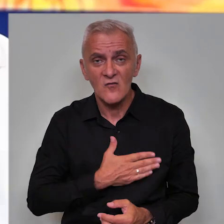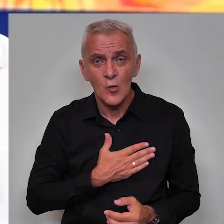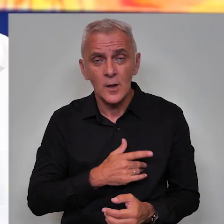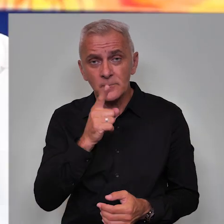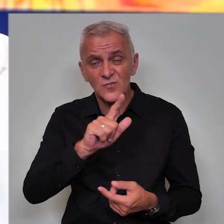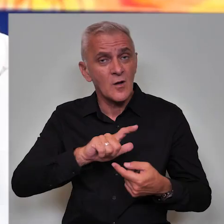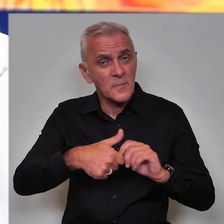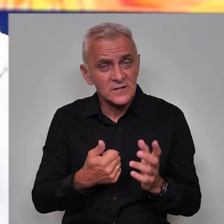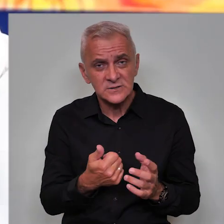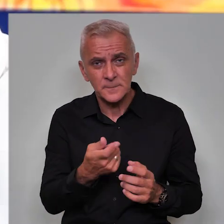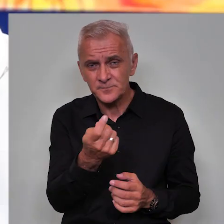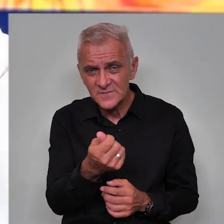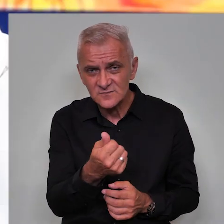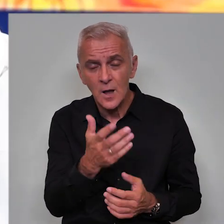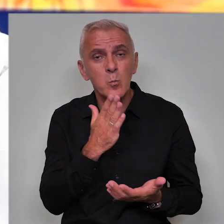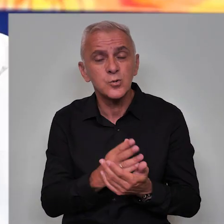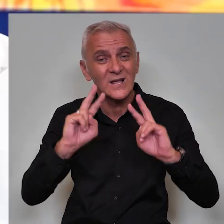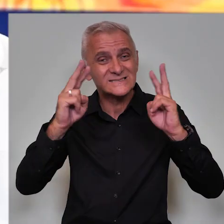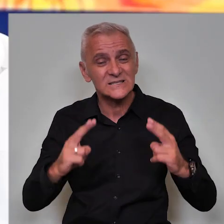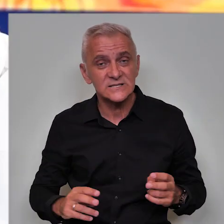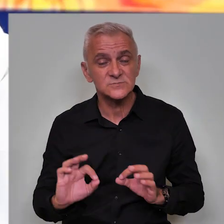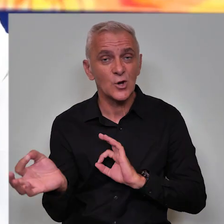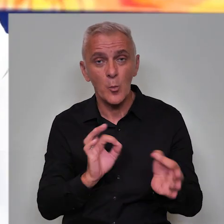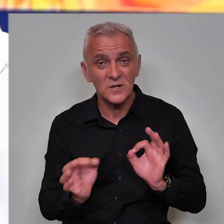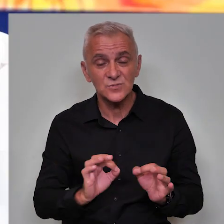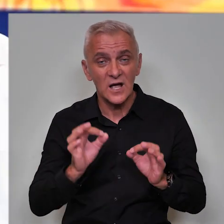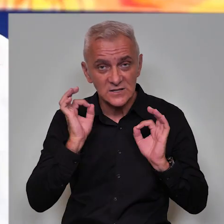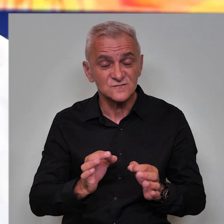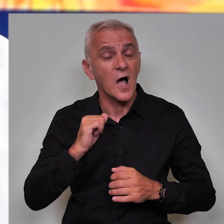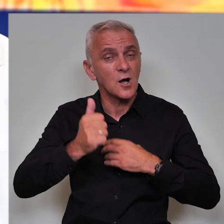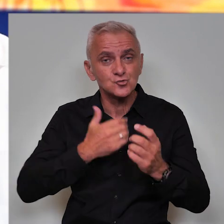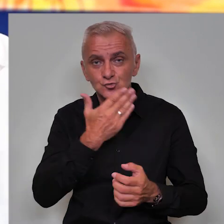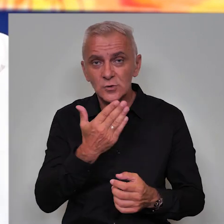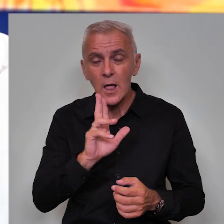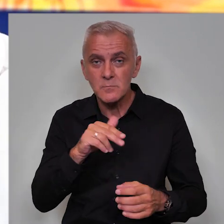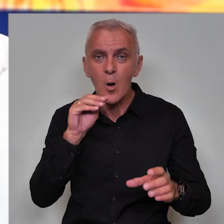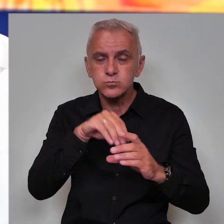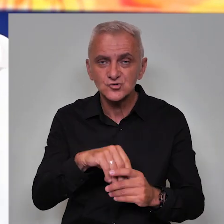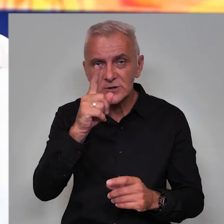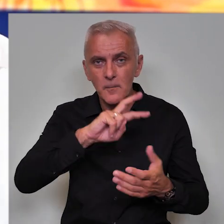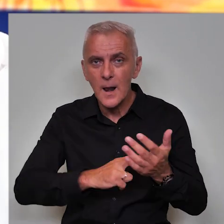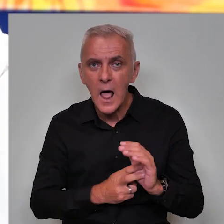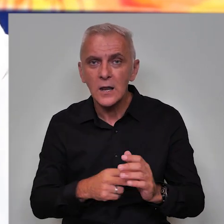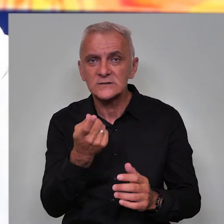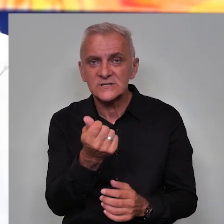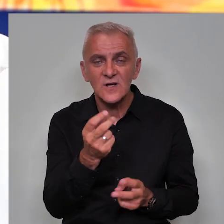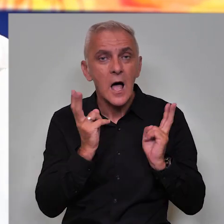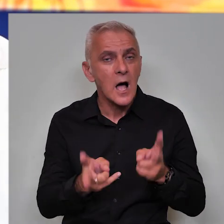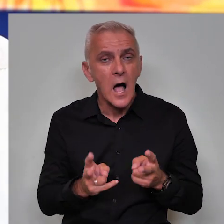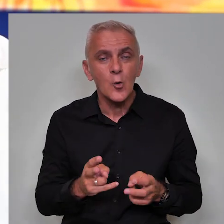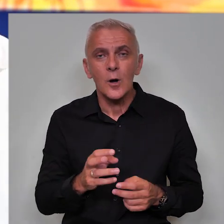materijalna sredstva i ta materijalna dana budu sistemski regulirana, da vi svaki još koliko godine imate budžet i planirana sredstva kako bi